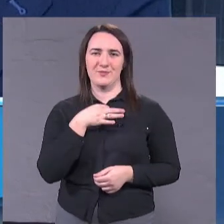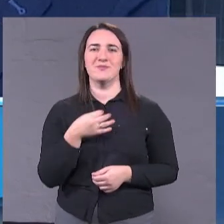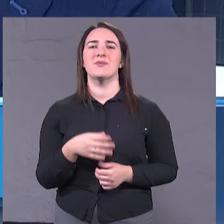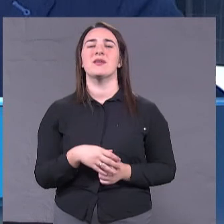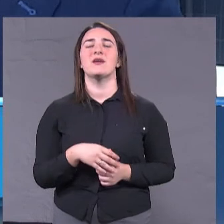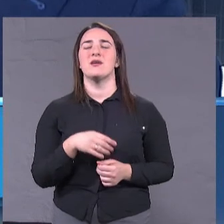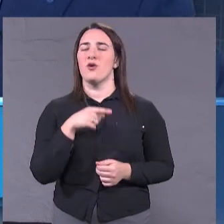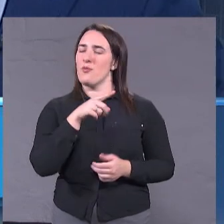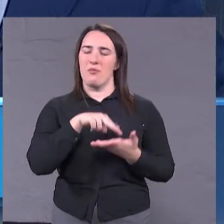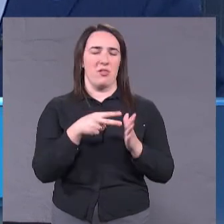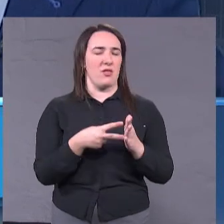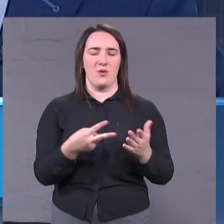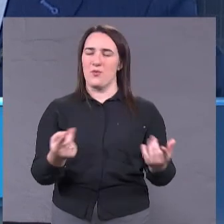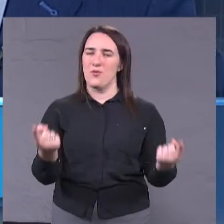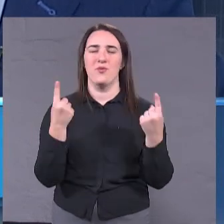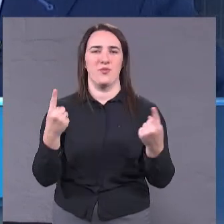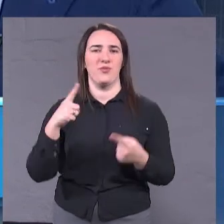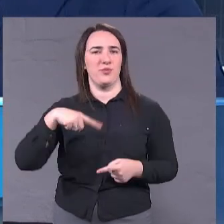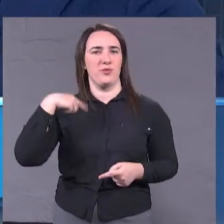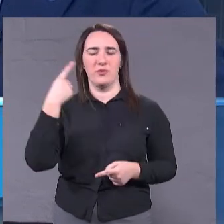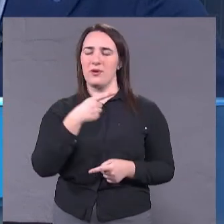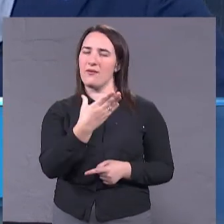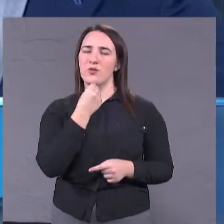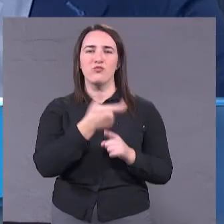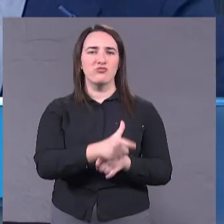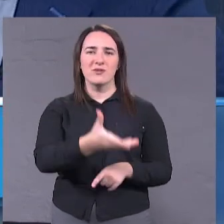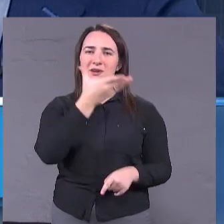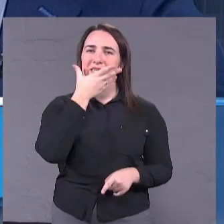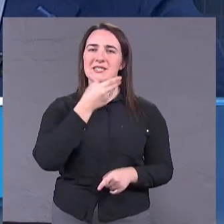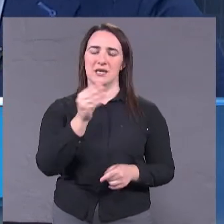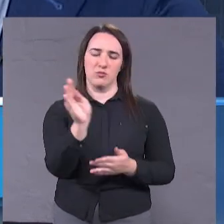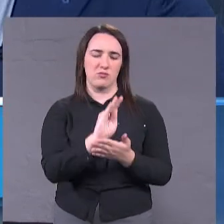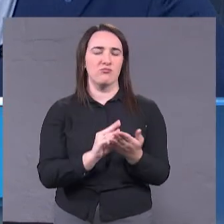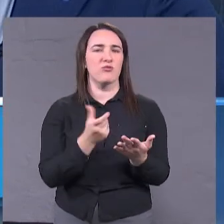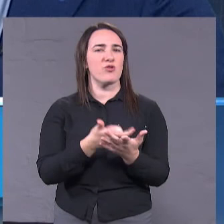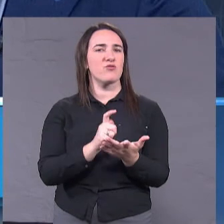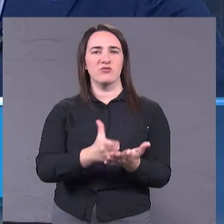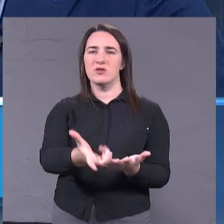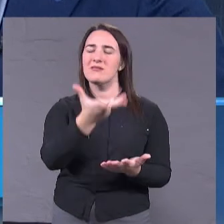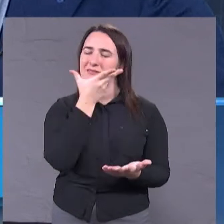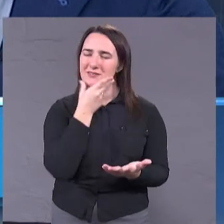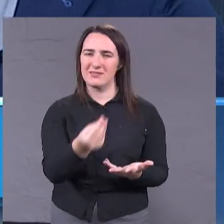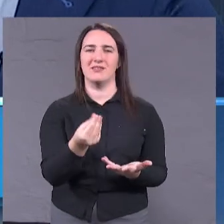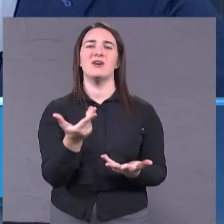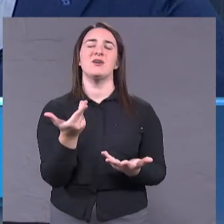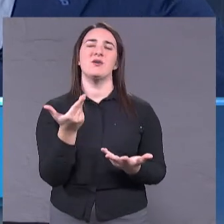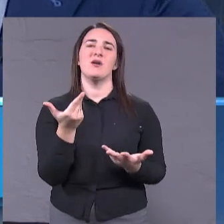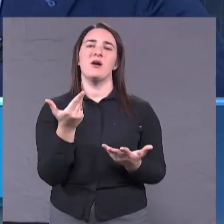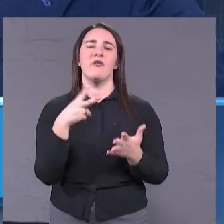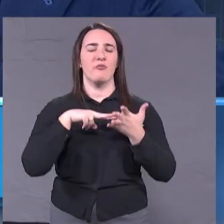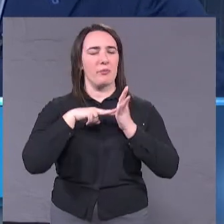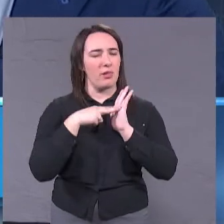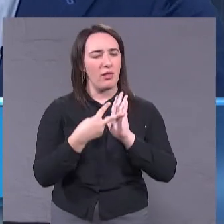дуже сильно амбіційні. Звучить красиво, на бумазі це виглядє дуже красиво, може у планах, коли ви